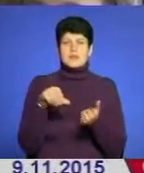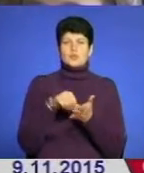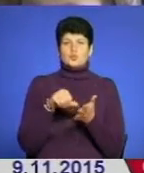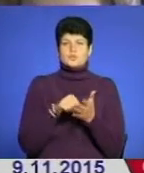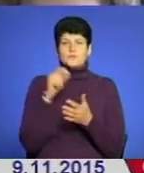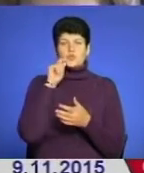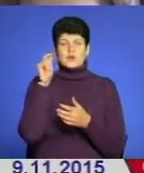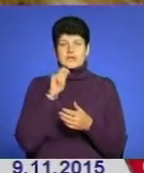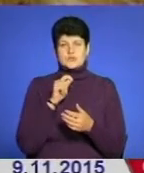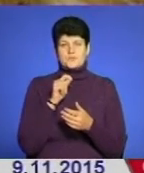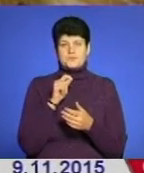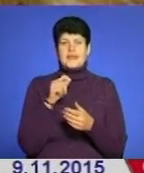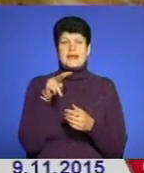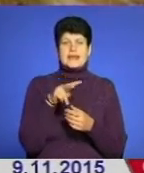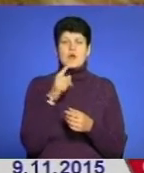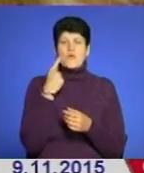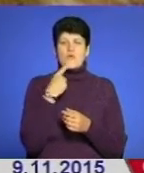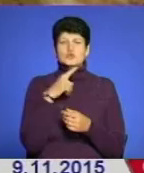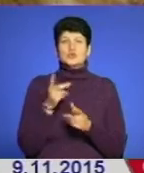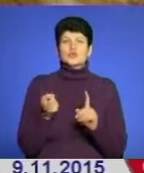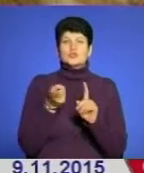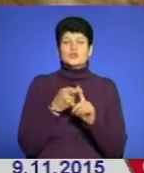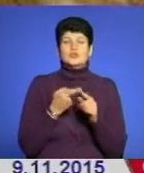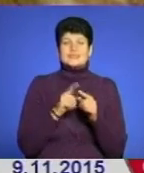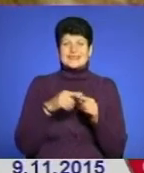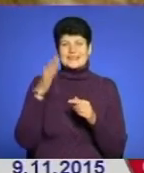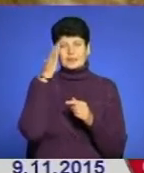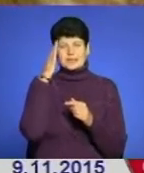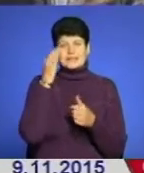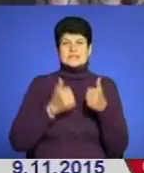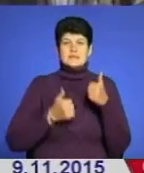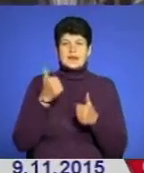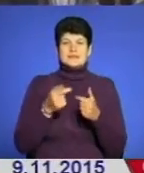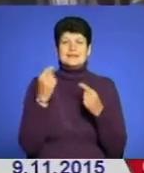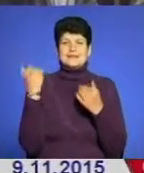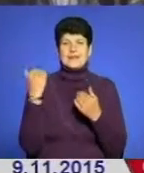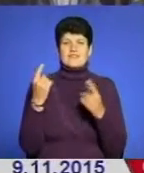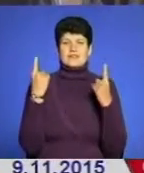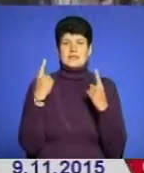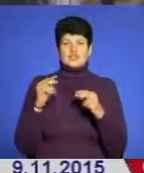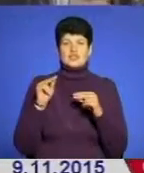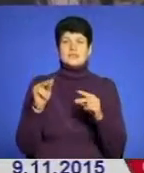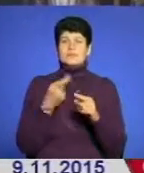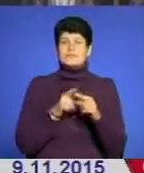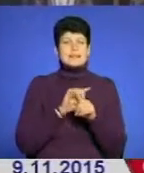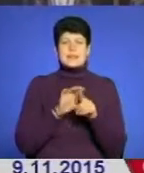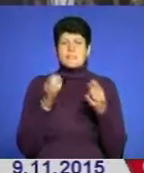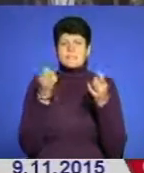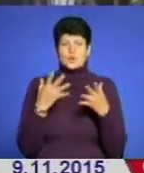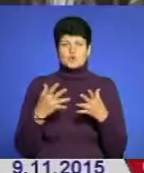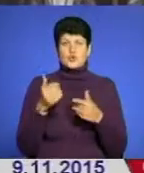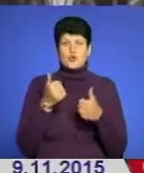всеукраїнському. Лілія каже, долучитися до цих інтелектуальних змагань для неї – велика честь. Бо це не просто конкурс, а